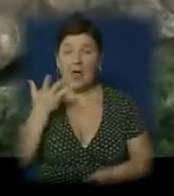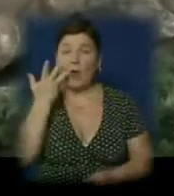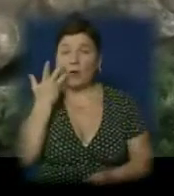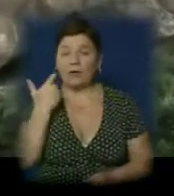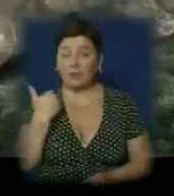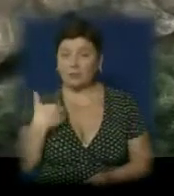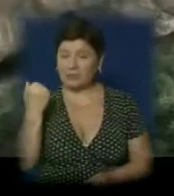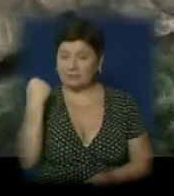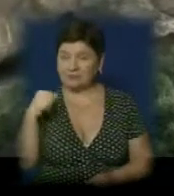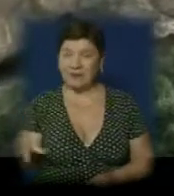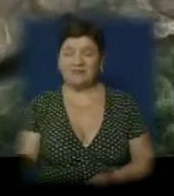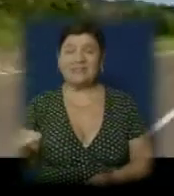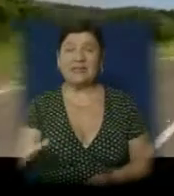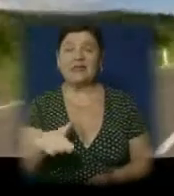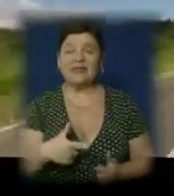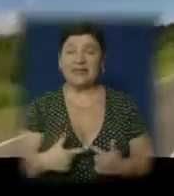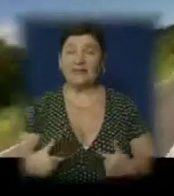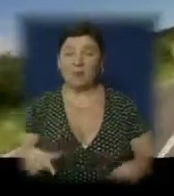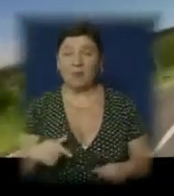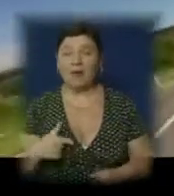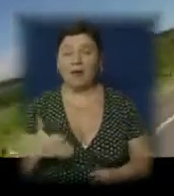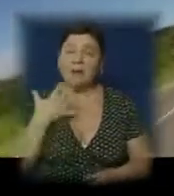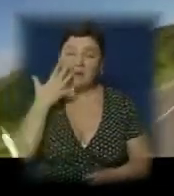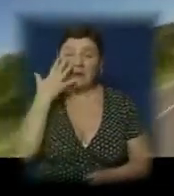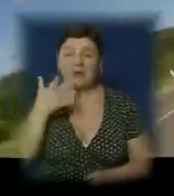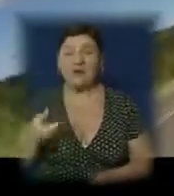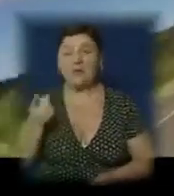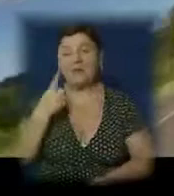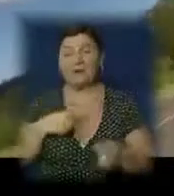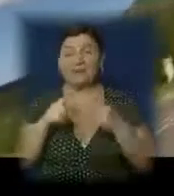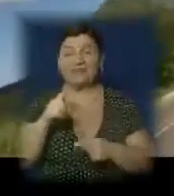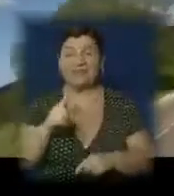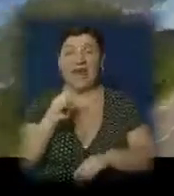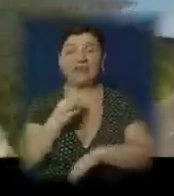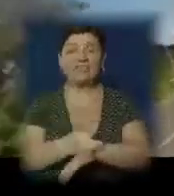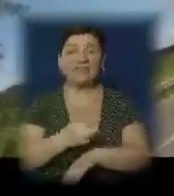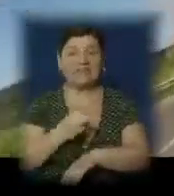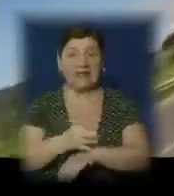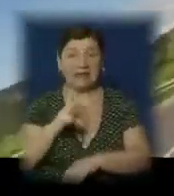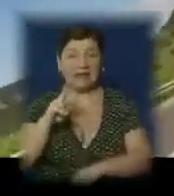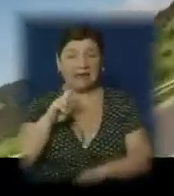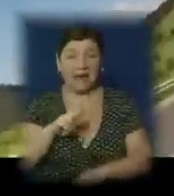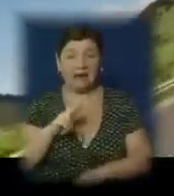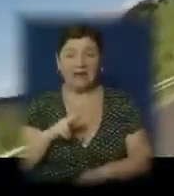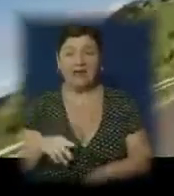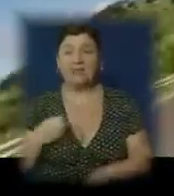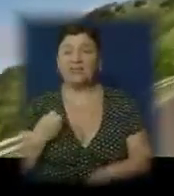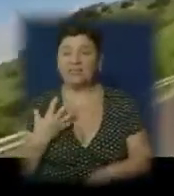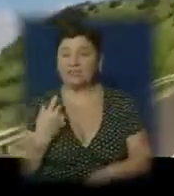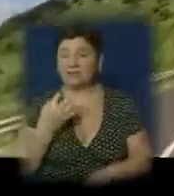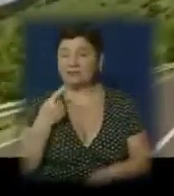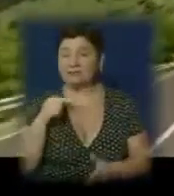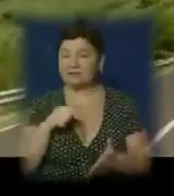підкорені всі країни Європи, він мріє повернутися у Швейцарію. Та найбільшою мрією є найпівнічніша точка